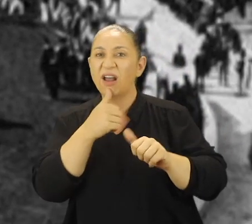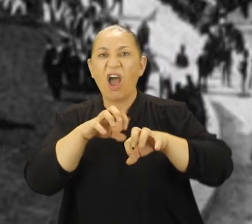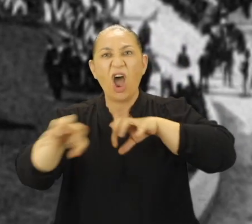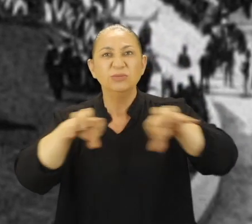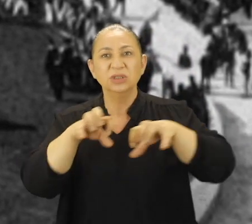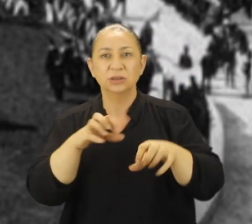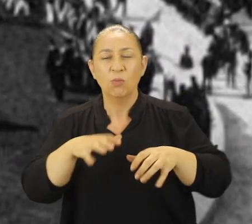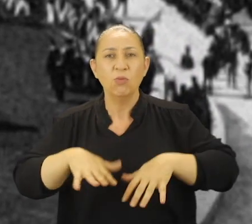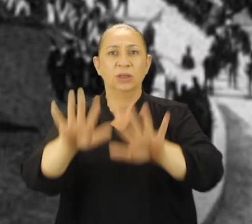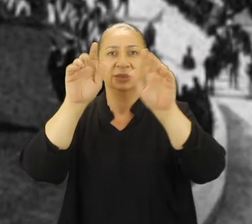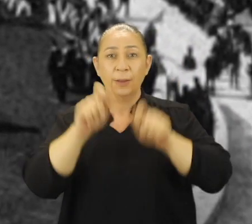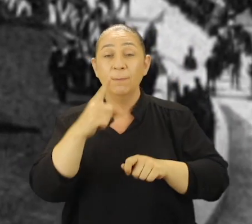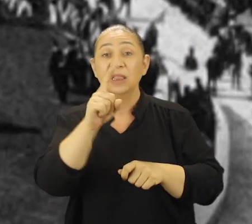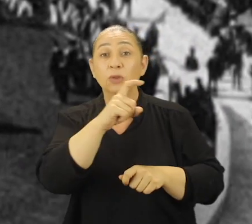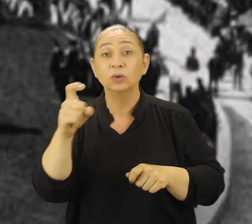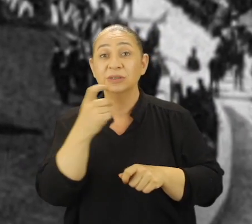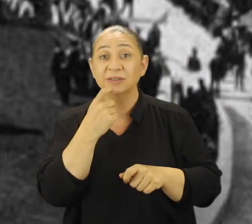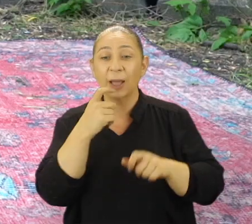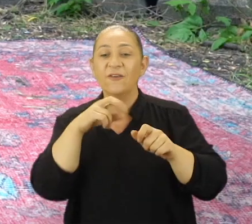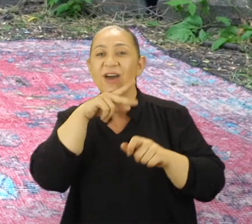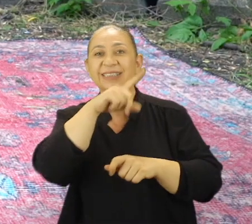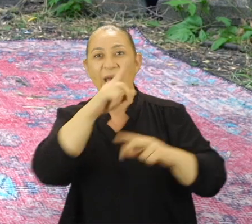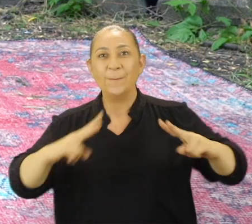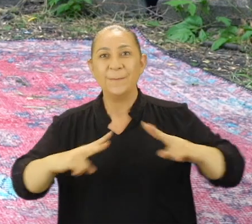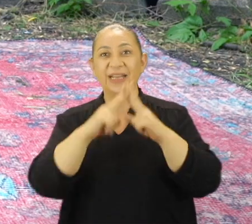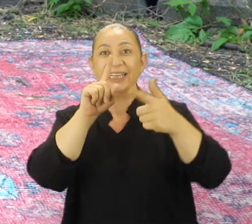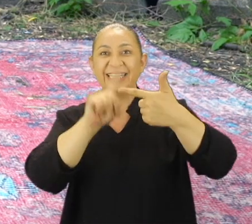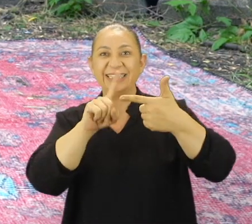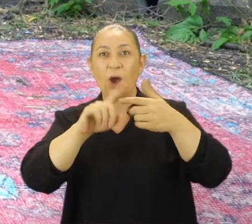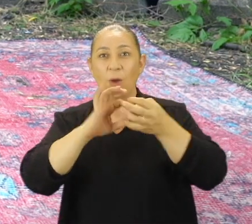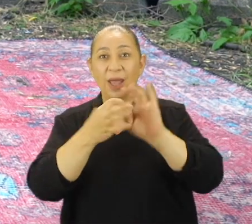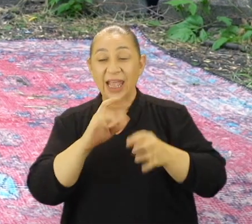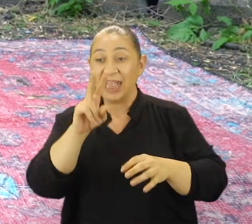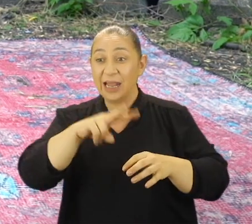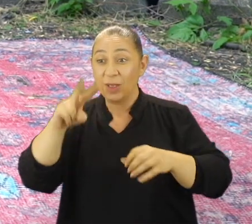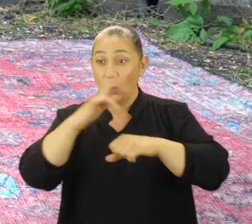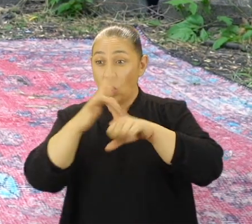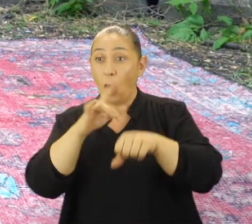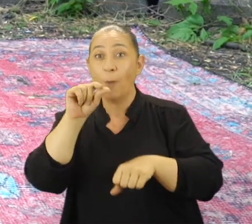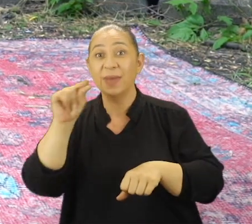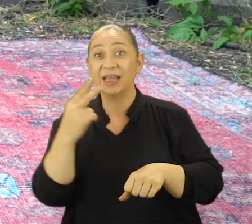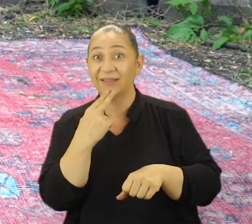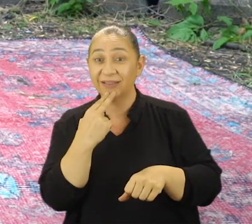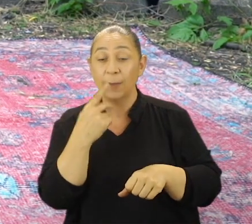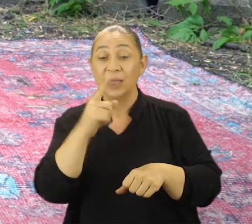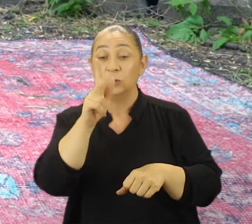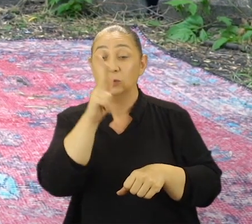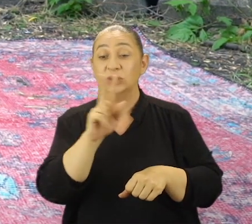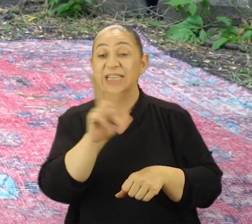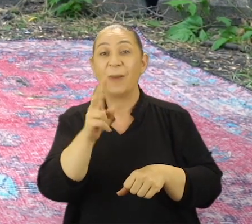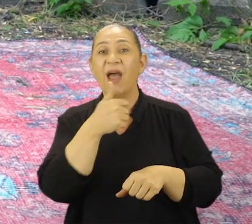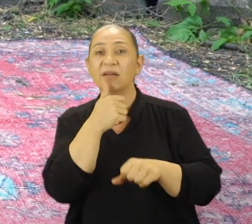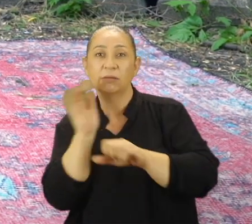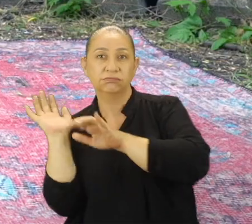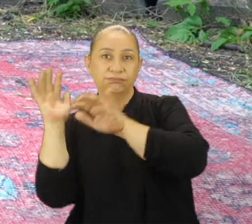ayrımcılığını protesto etmişti. 1900 yılında Paris'te düzenlenen ikinci olimpiyatta ise 22 ülkeden 11 kadın ve